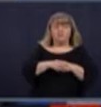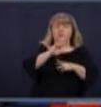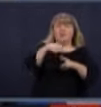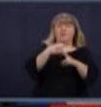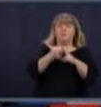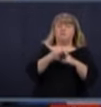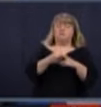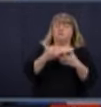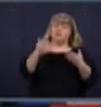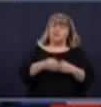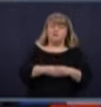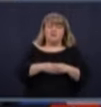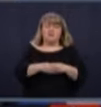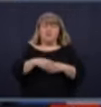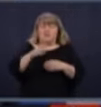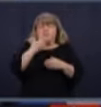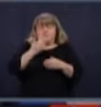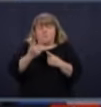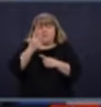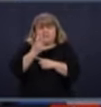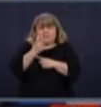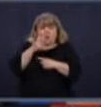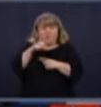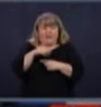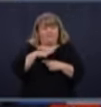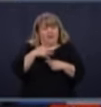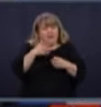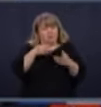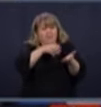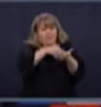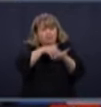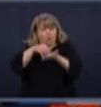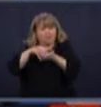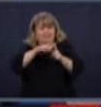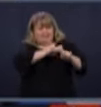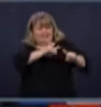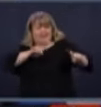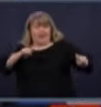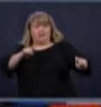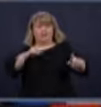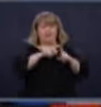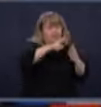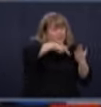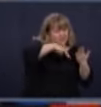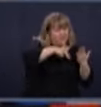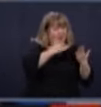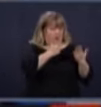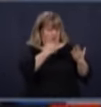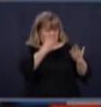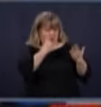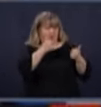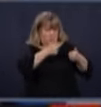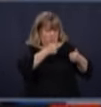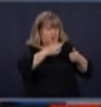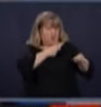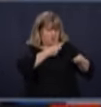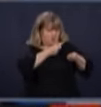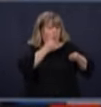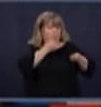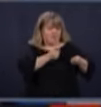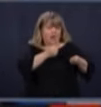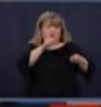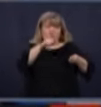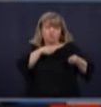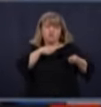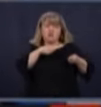C'est un peu plate, là. C'est parce que, je veux dire, il une étude qui sort, qui n pas trop pire, qui est contrôlée par les pairs, qui semble dire que, oui,